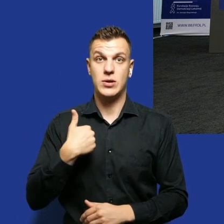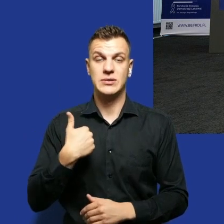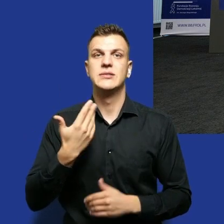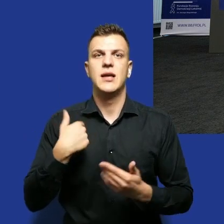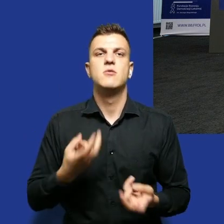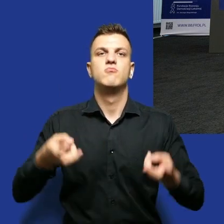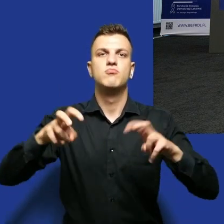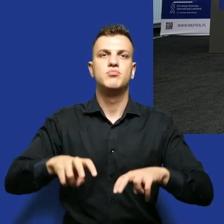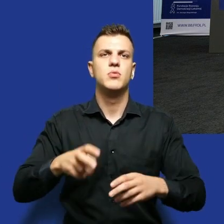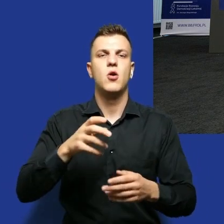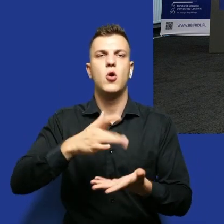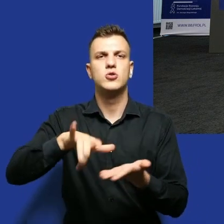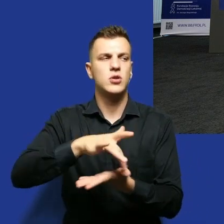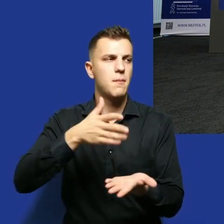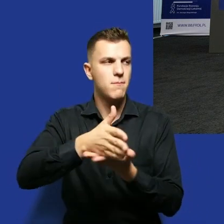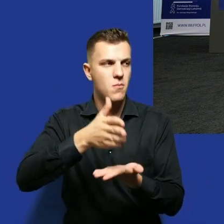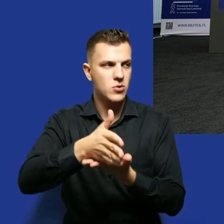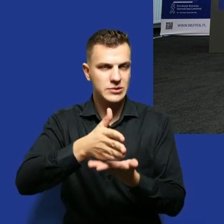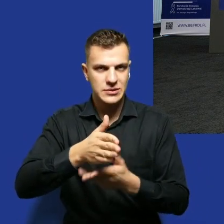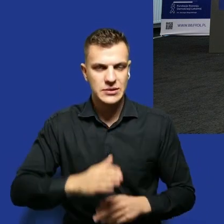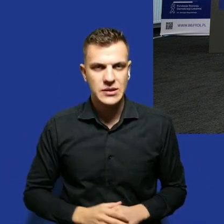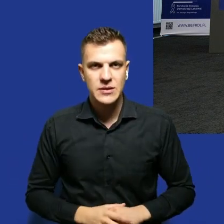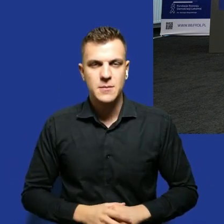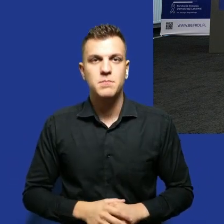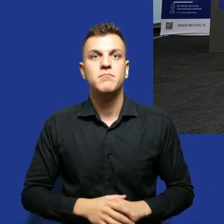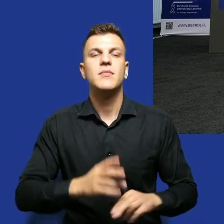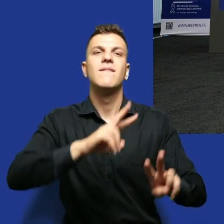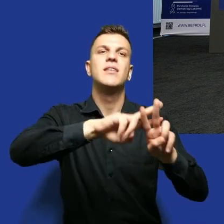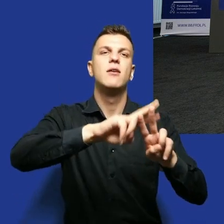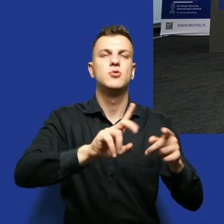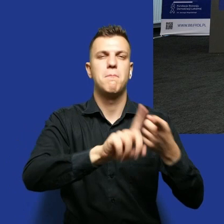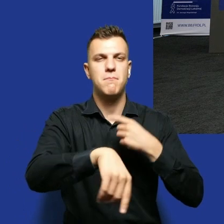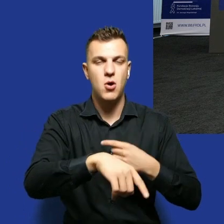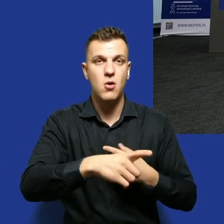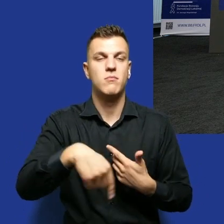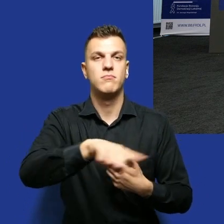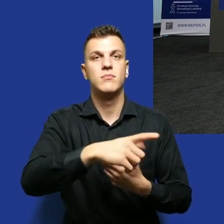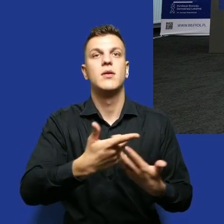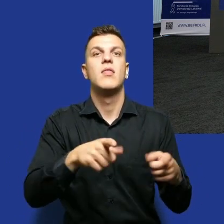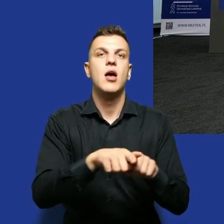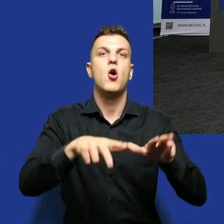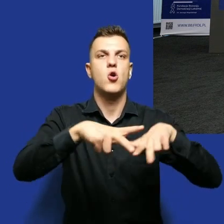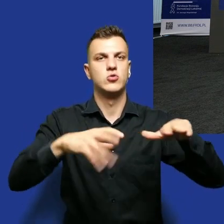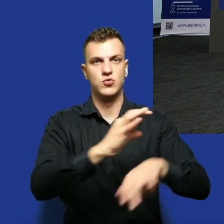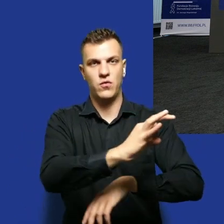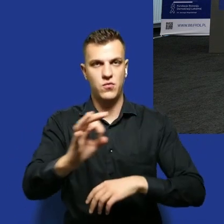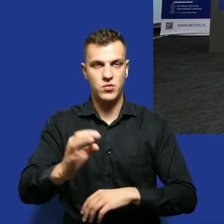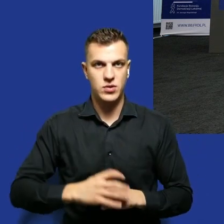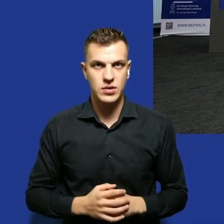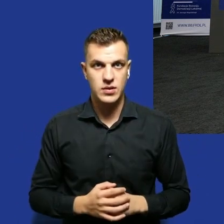postpenitencjarnej staję w ochronie więźniów byłych więźniów i ich rodzin od samego początku